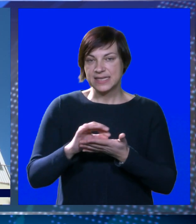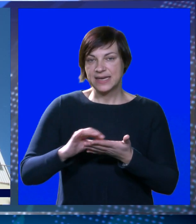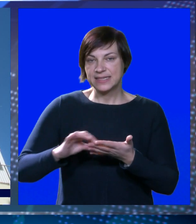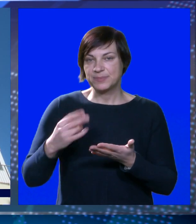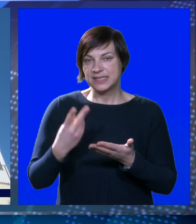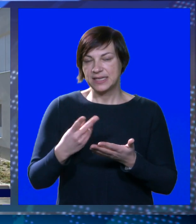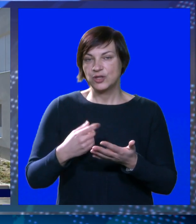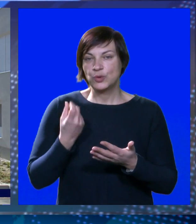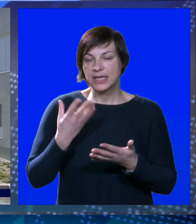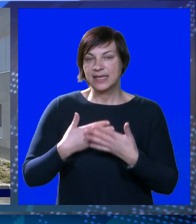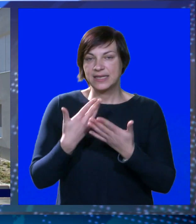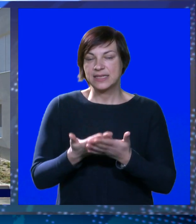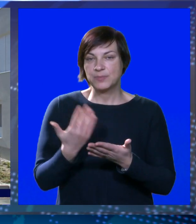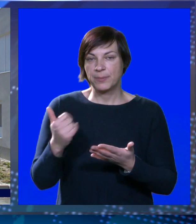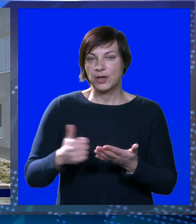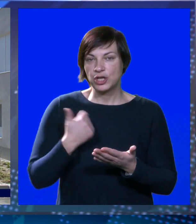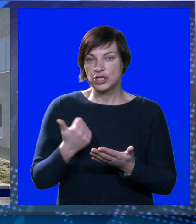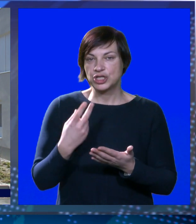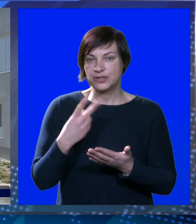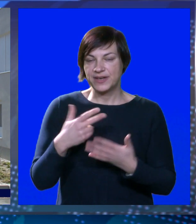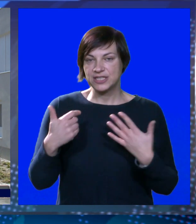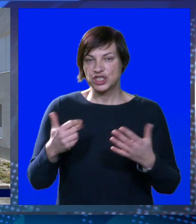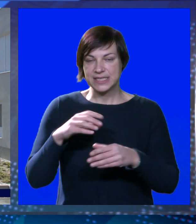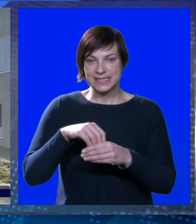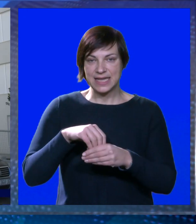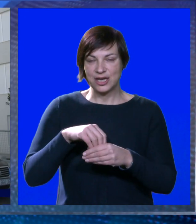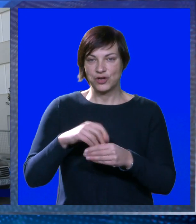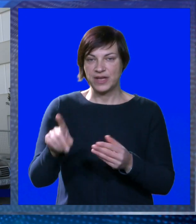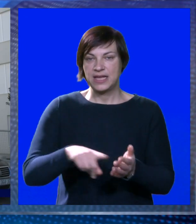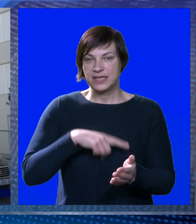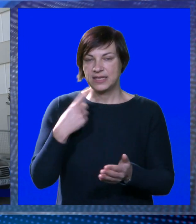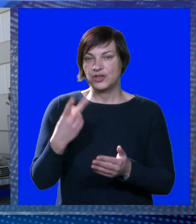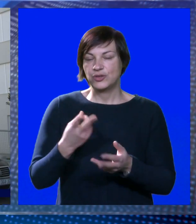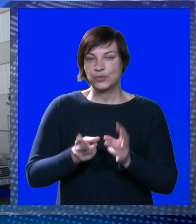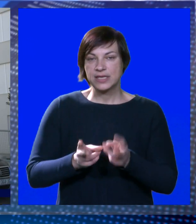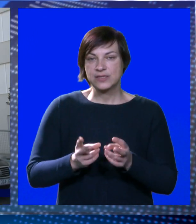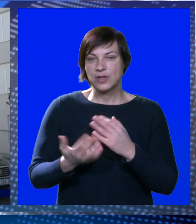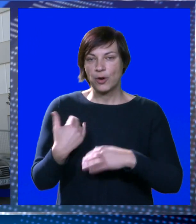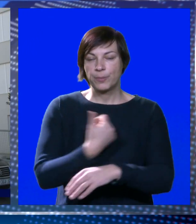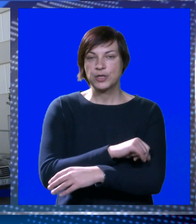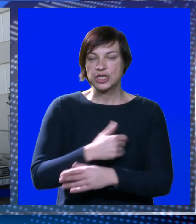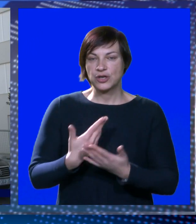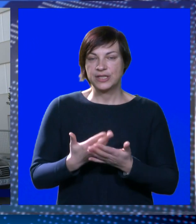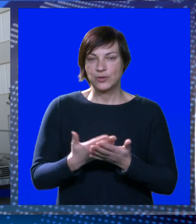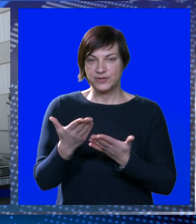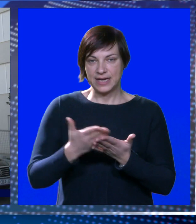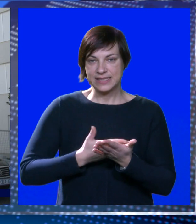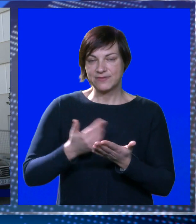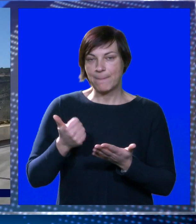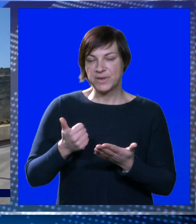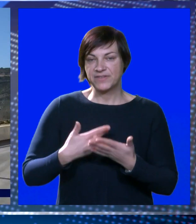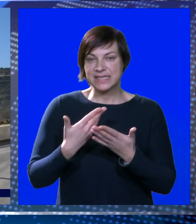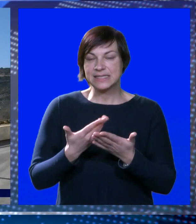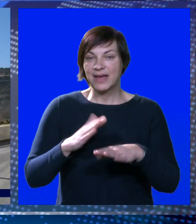raspisan je onaj drugi kad je na raspolaganju bilo još 26 stanova. Trajao je do drugog studenog prošle godine. Utvrđena je liste